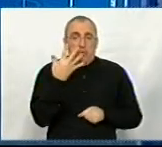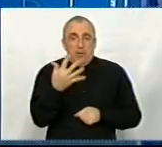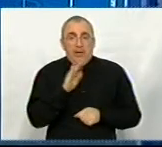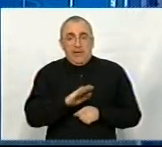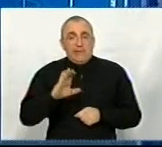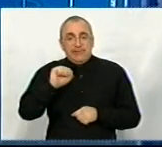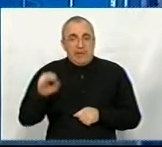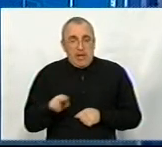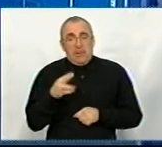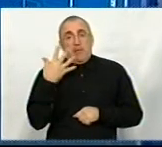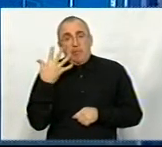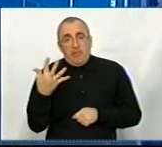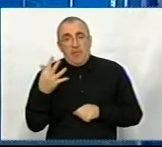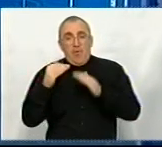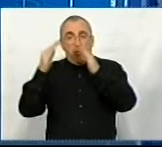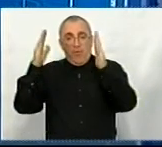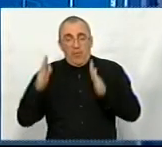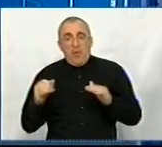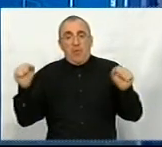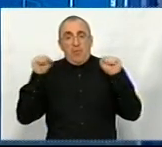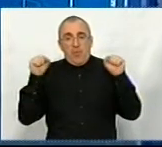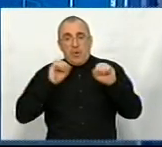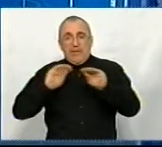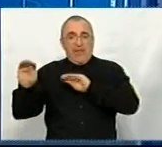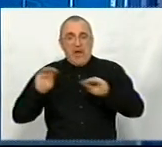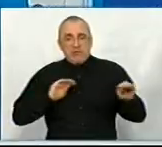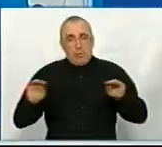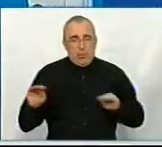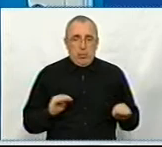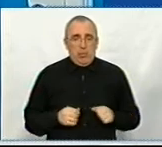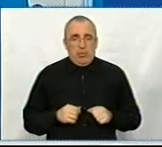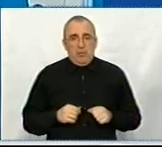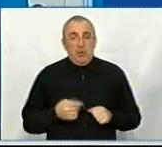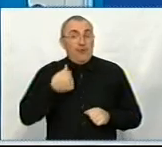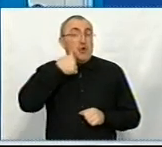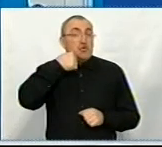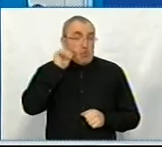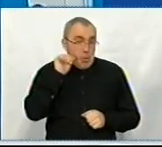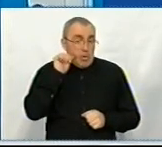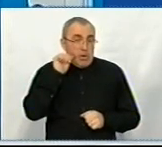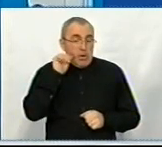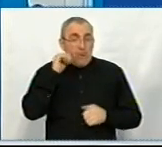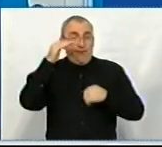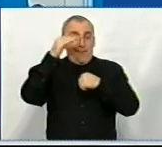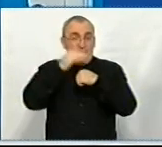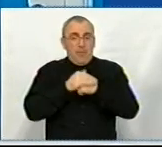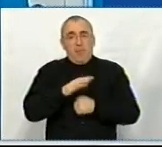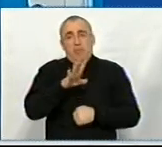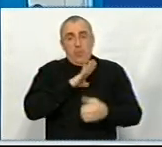дитячих садочків і 5 об'єктів спортивної інфраструктури. Буквально вчора ввечері